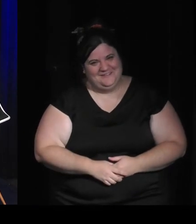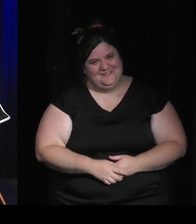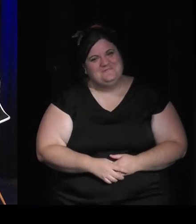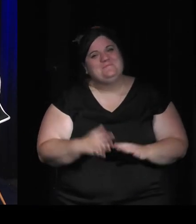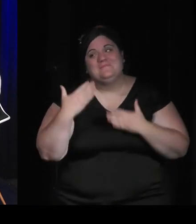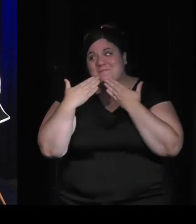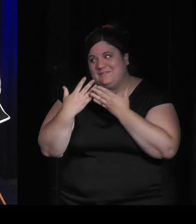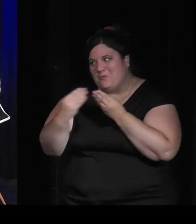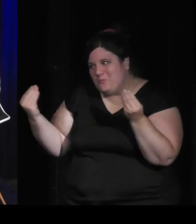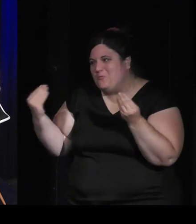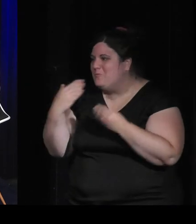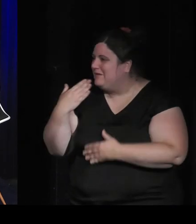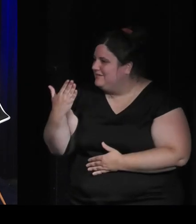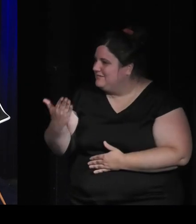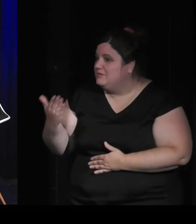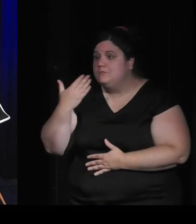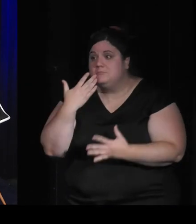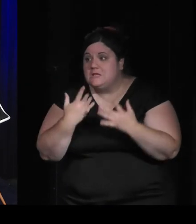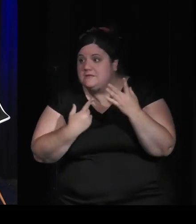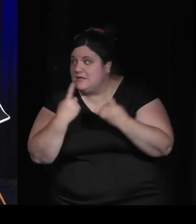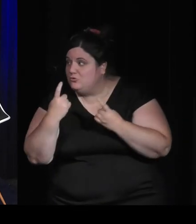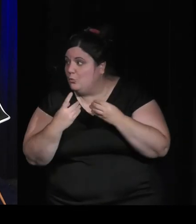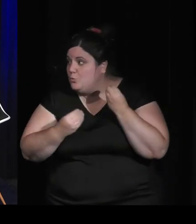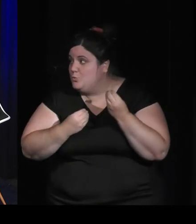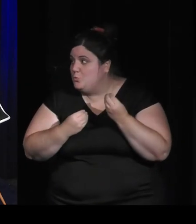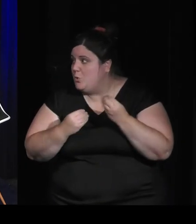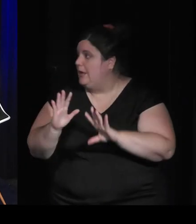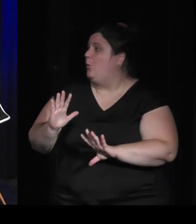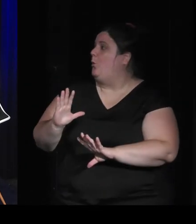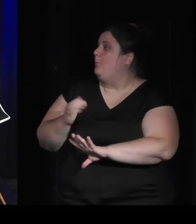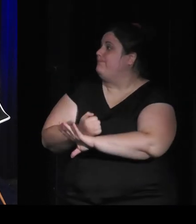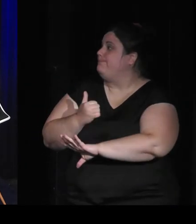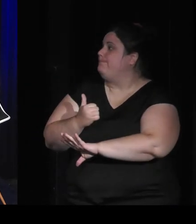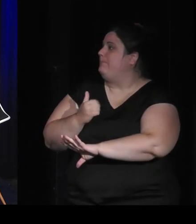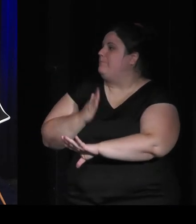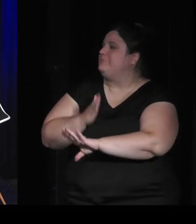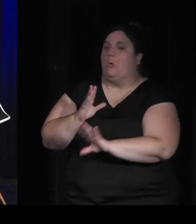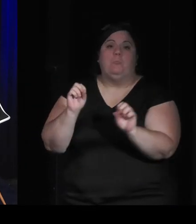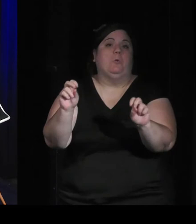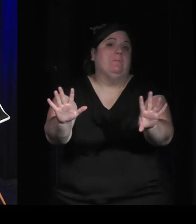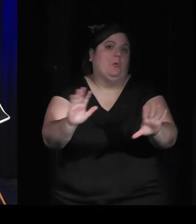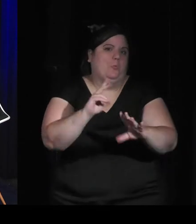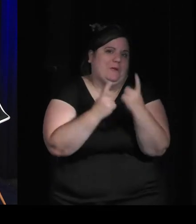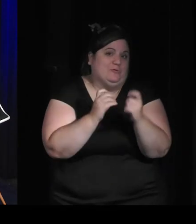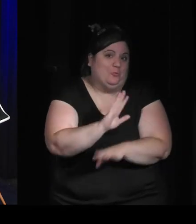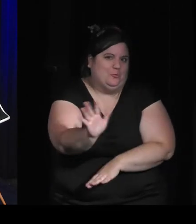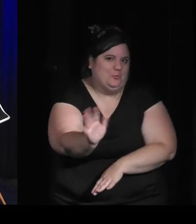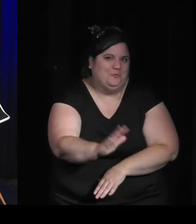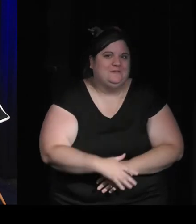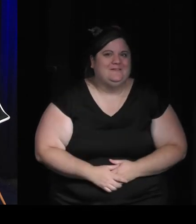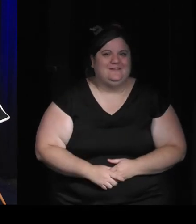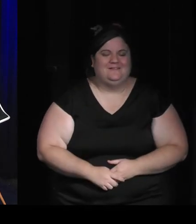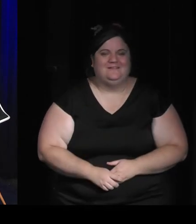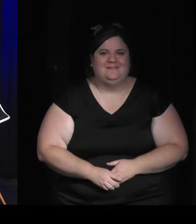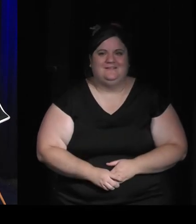merci beaucoup s'il a une ou deux questions éventuellement non pas il n a pas le temps il n a pas le temps bon bah voilà c'est pas grave